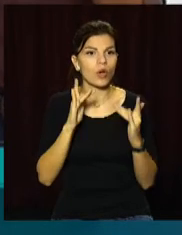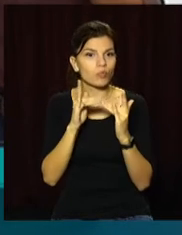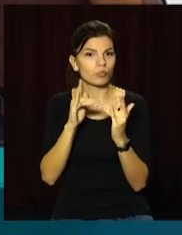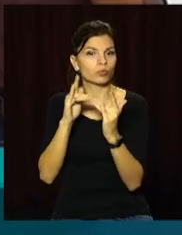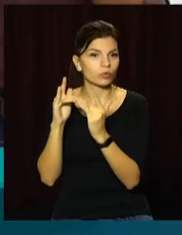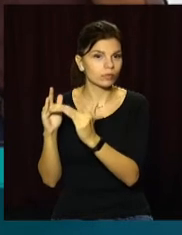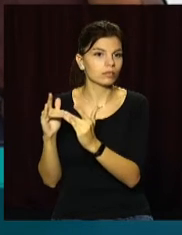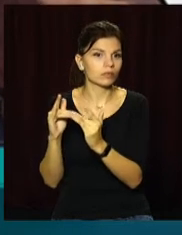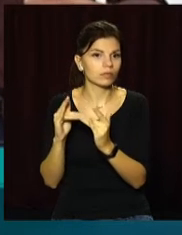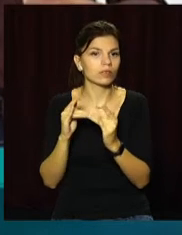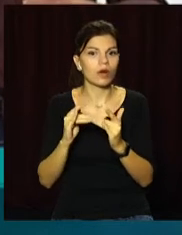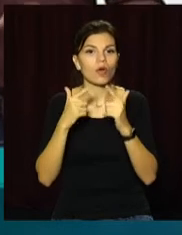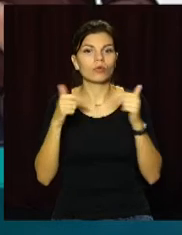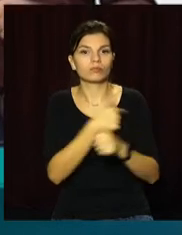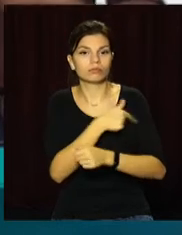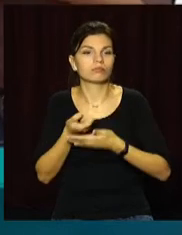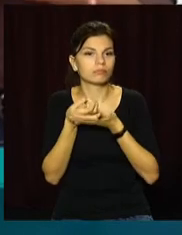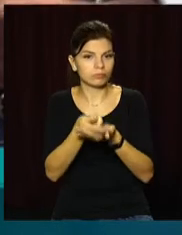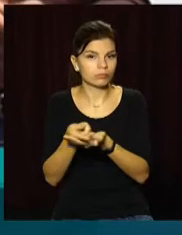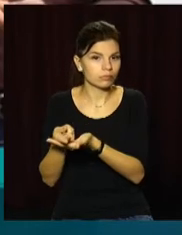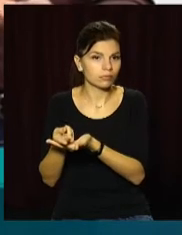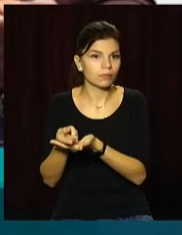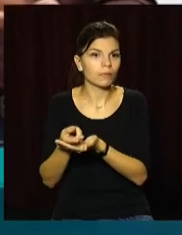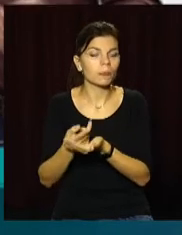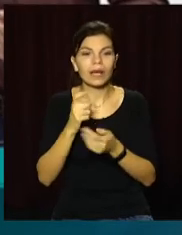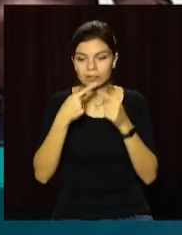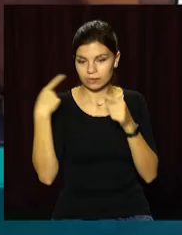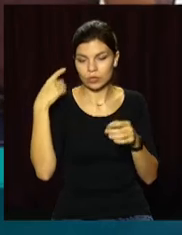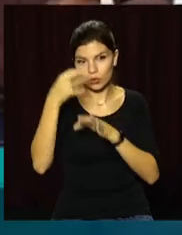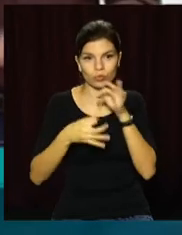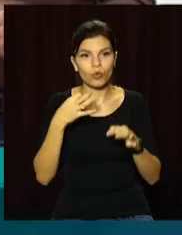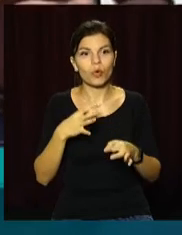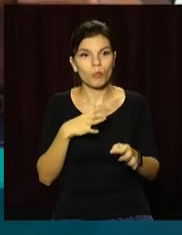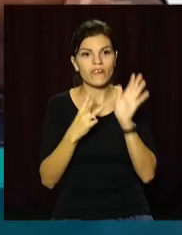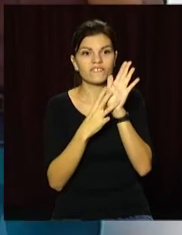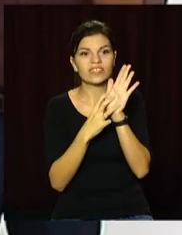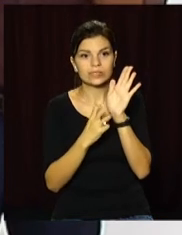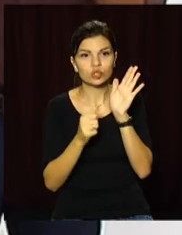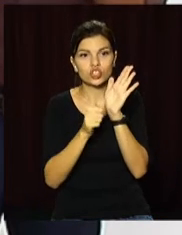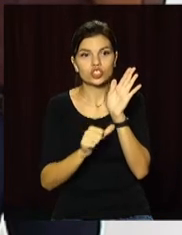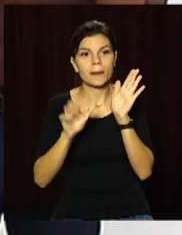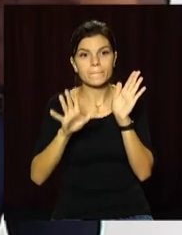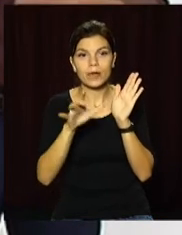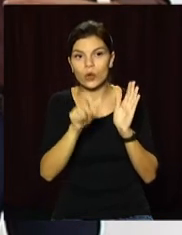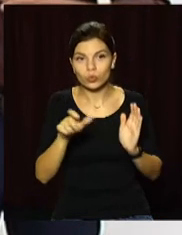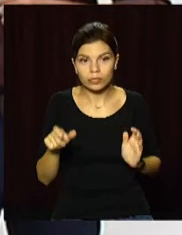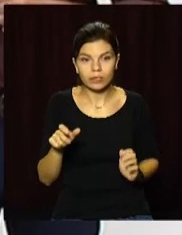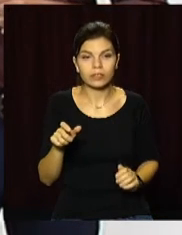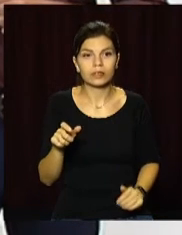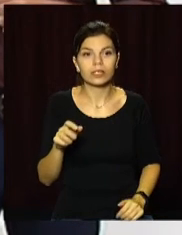ліжками з госпіталізаціями. За минулого добу було госпіталізовано 865 людей